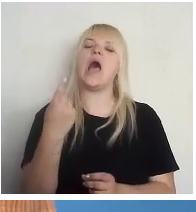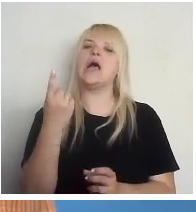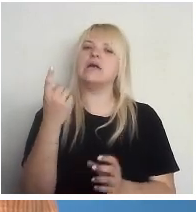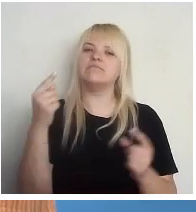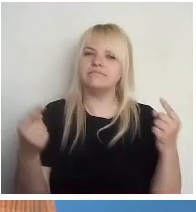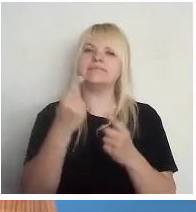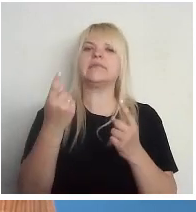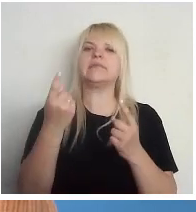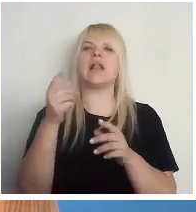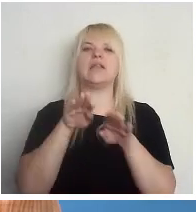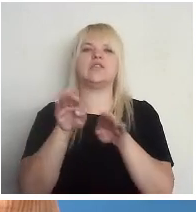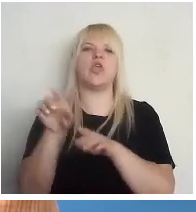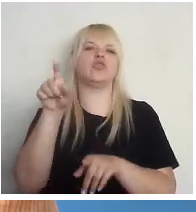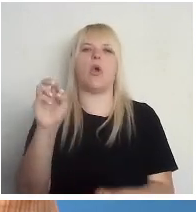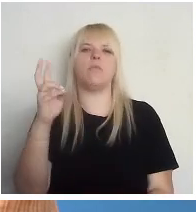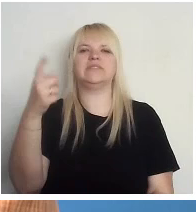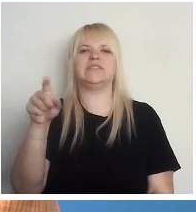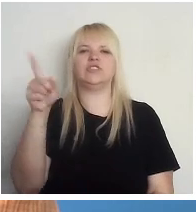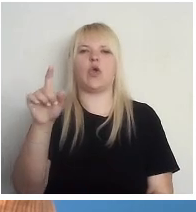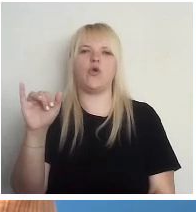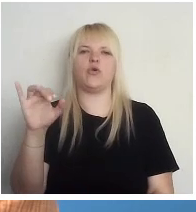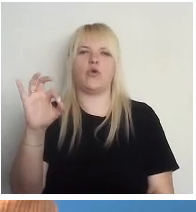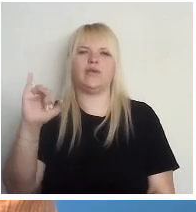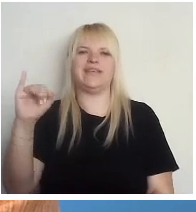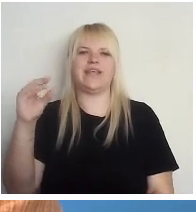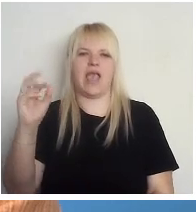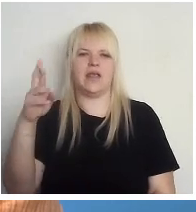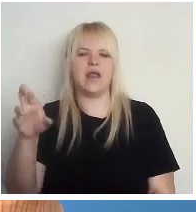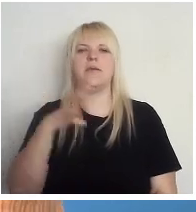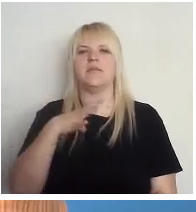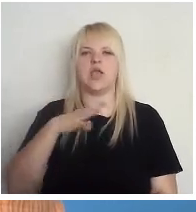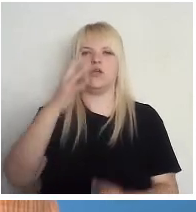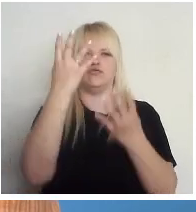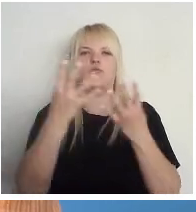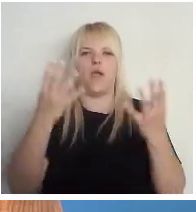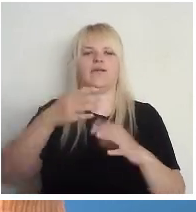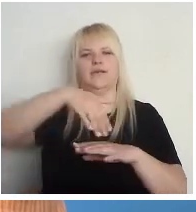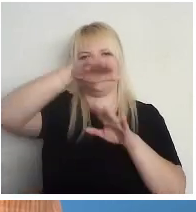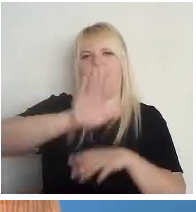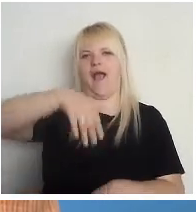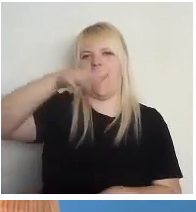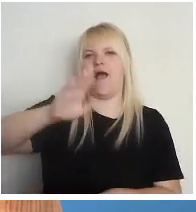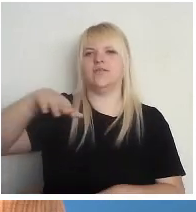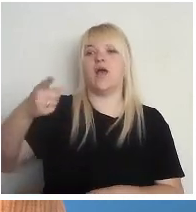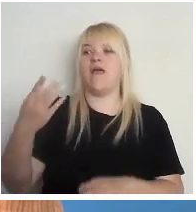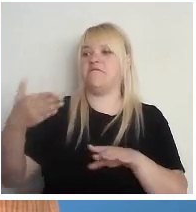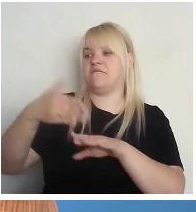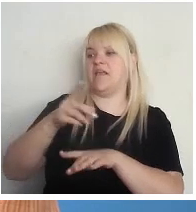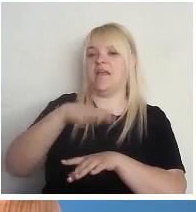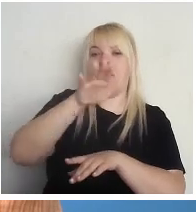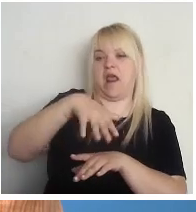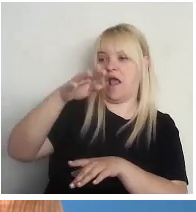Tomas Sojers, kuram bija jākrāso žogs. Tā vietā, lai viņš krāso ar žogu, viņš